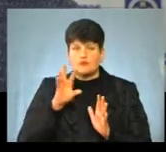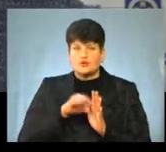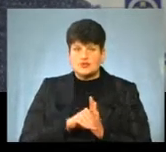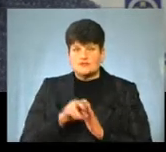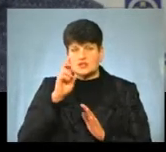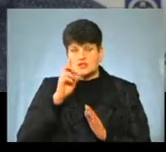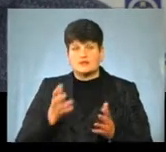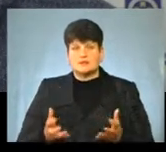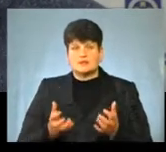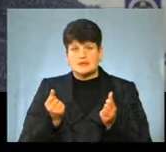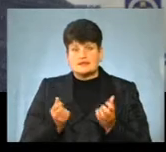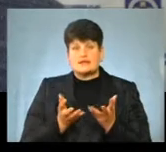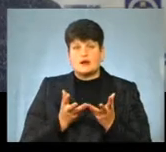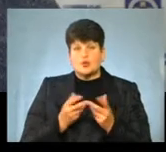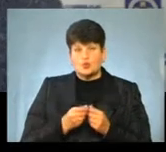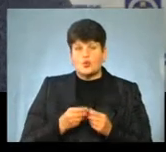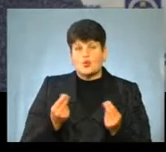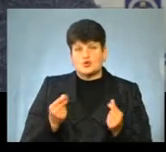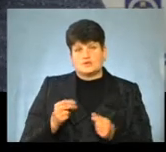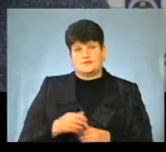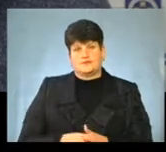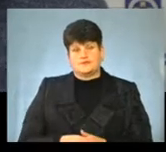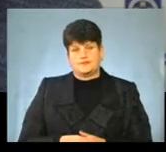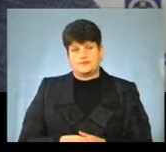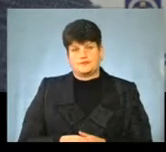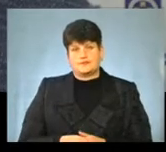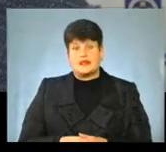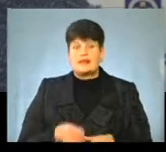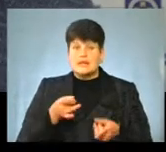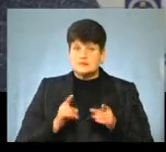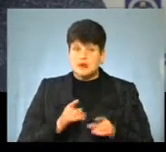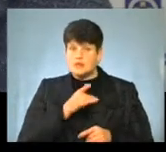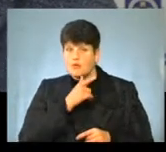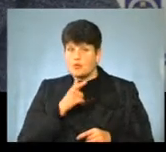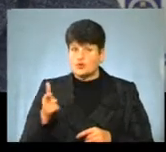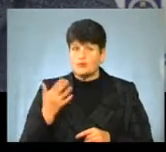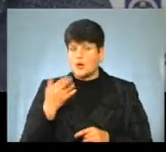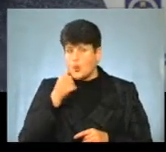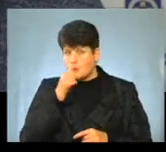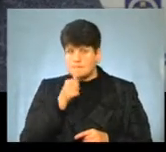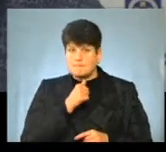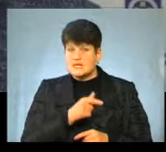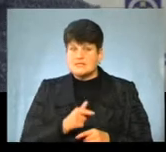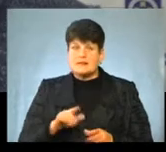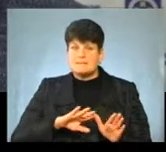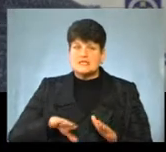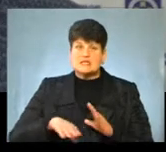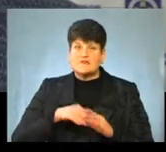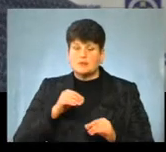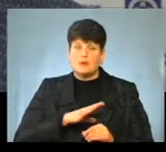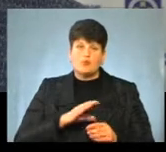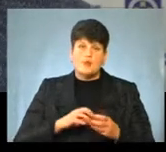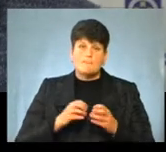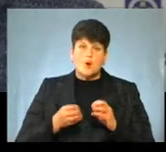програму підтримки і фінансування за рахунок коштів ДФРР. Насправді, протягом останніх кількох місяців після виборів була